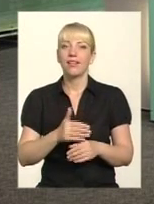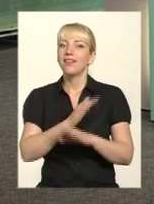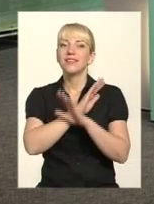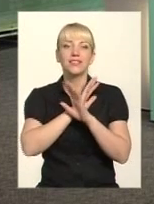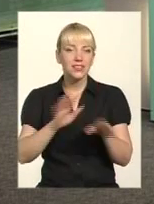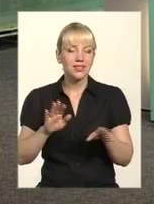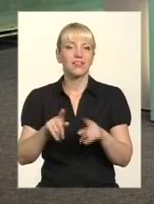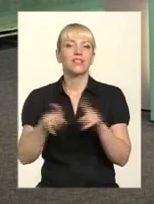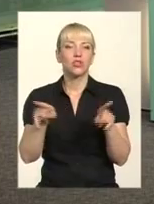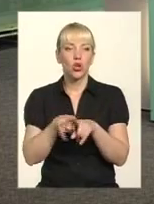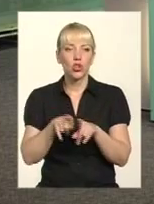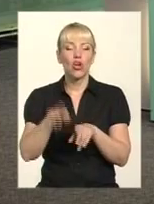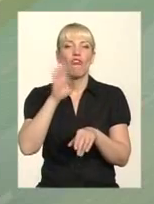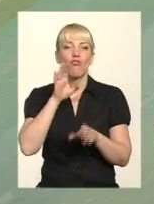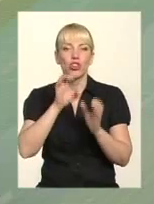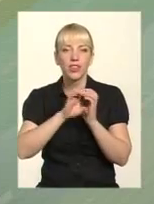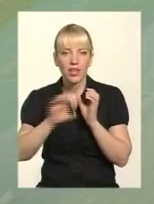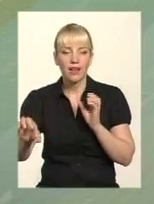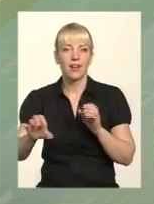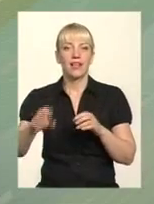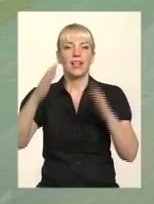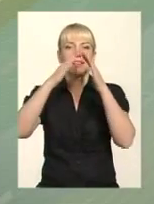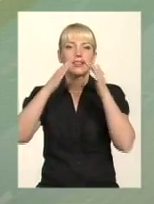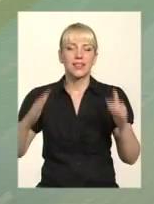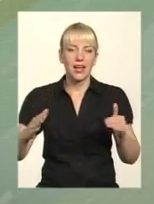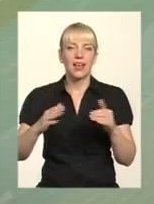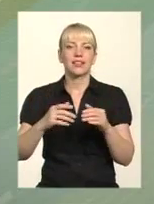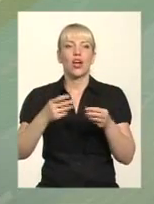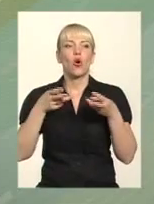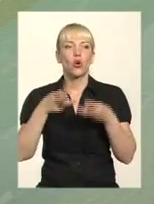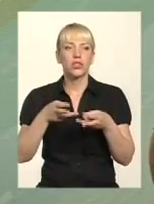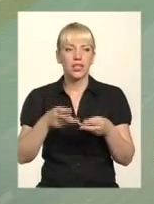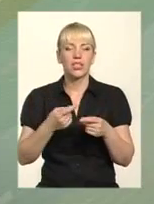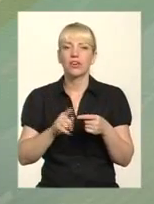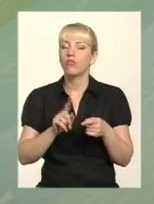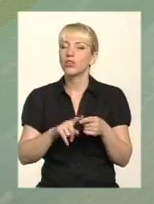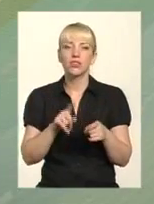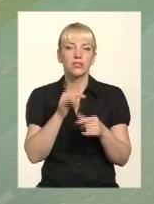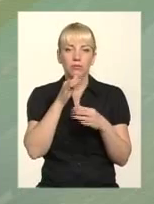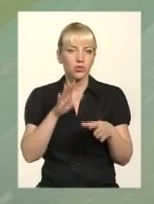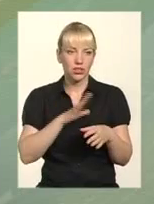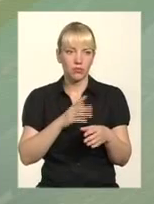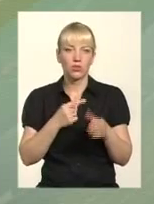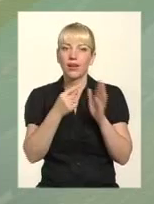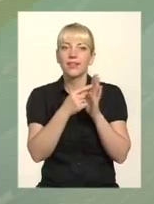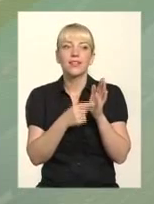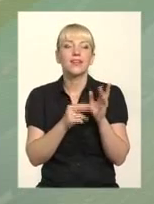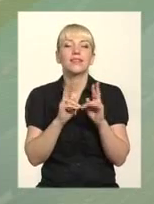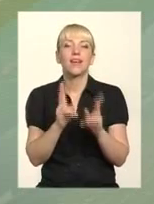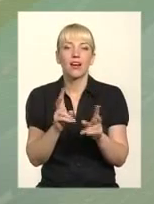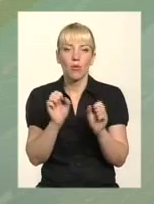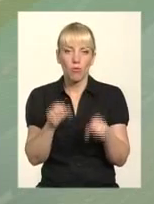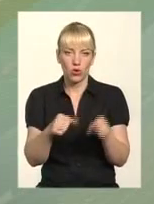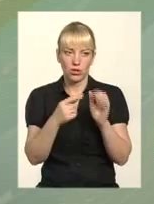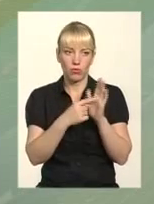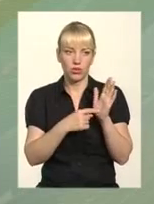дах, підвали, воно, в принципі, все спільне. Спільна власність. Там може бути дахова котельна, от у нас є такі випадки, що пітаються ділити. Як можна поділити